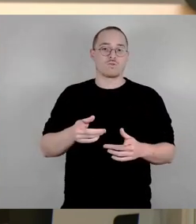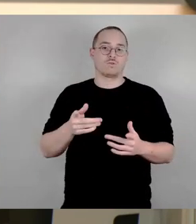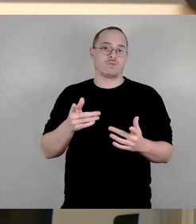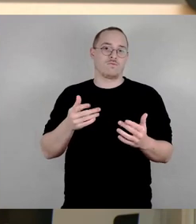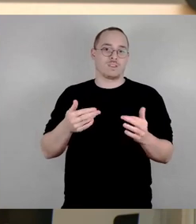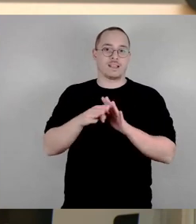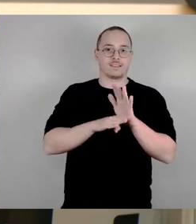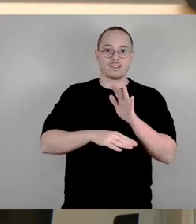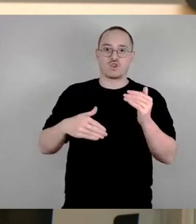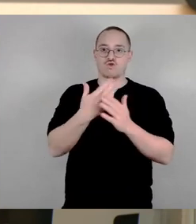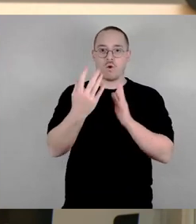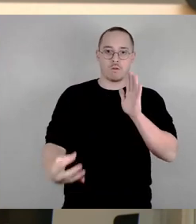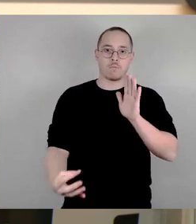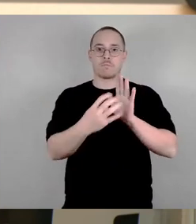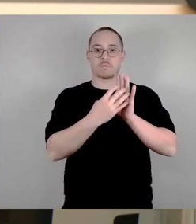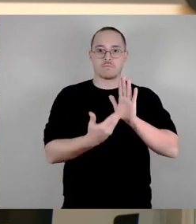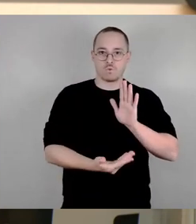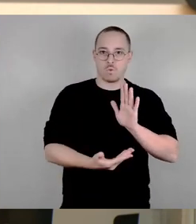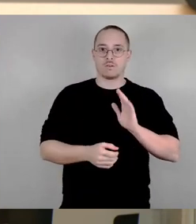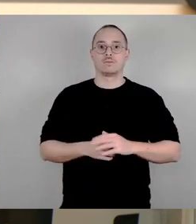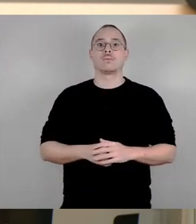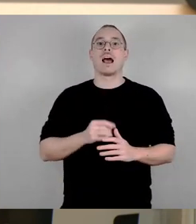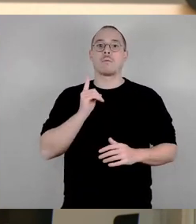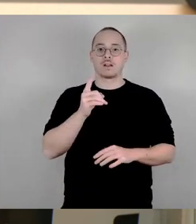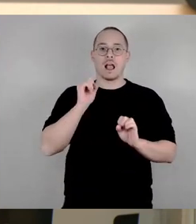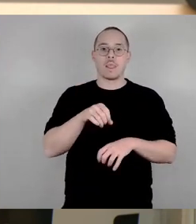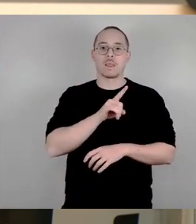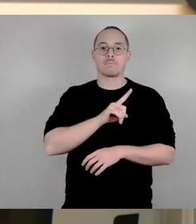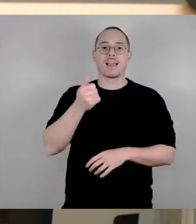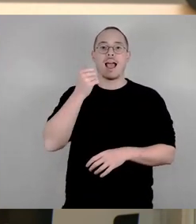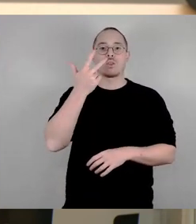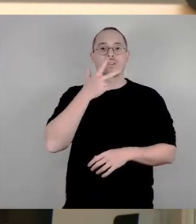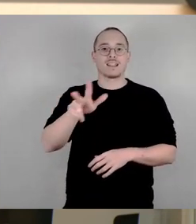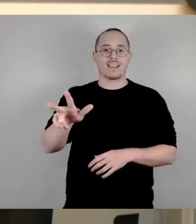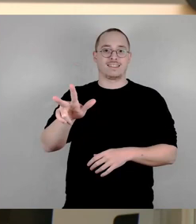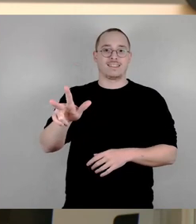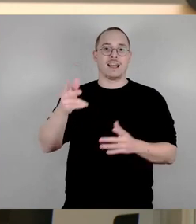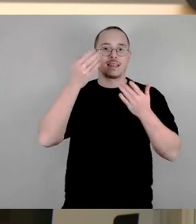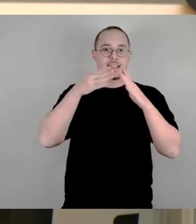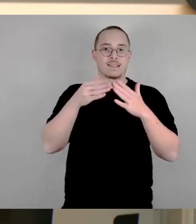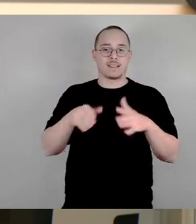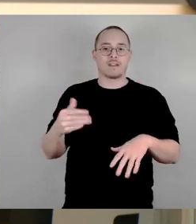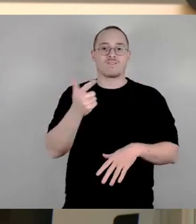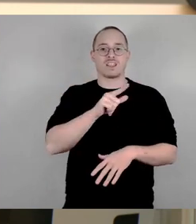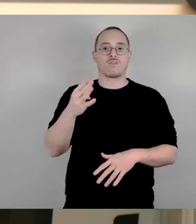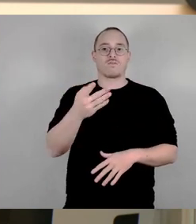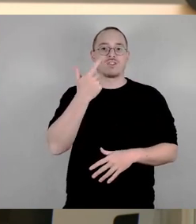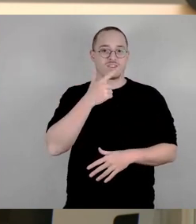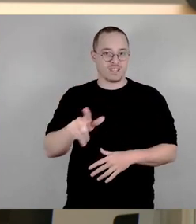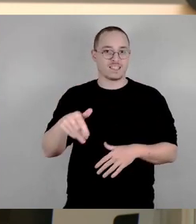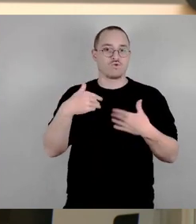nach der derzeitigen Form bis zum 31. Dezember 2024 unverändert erhoben werden.